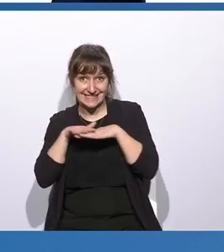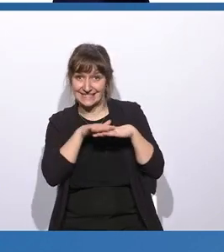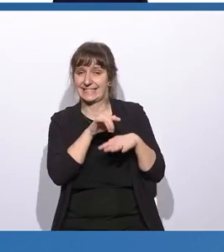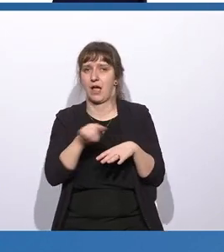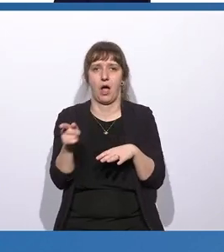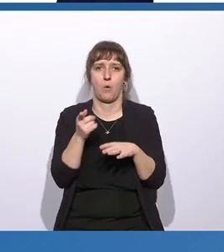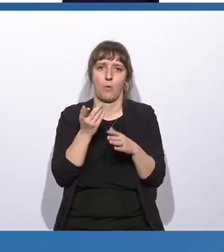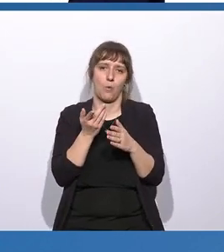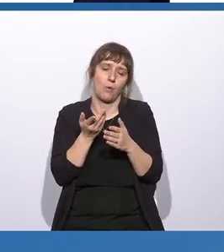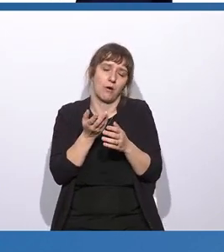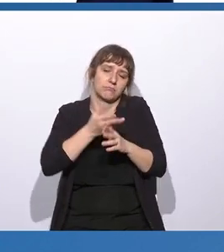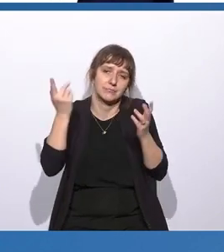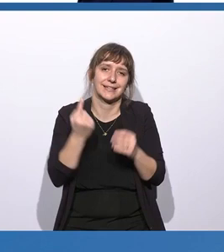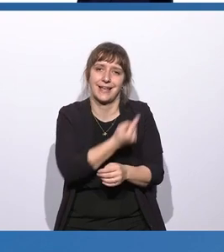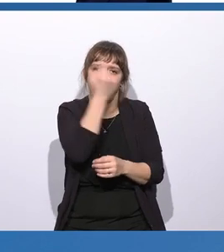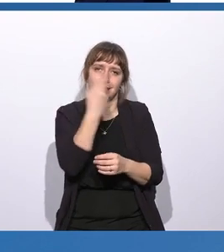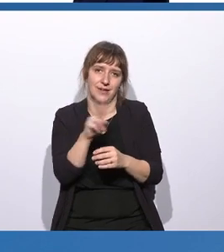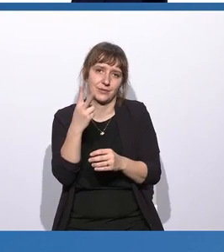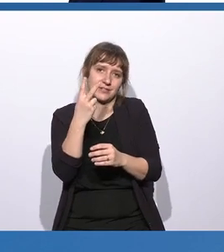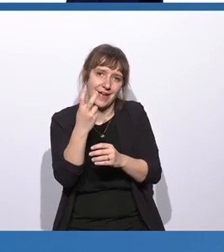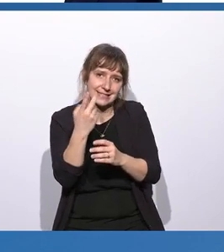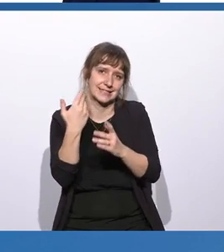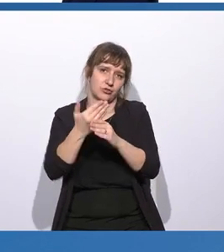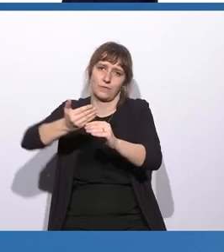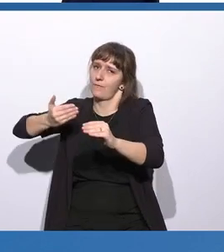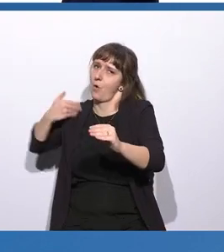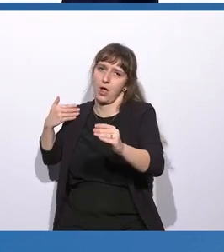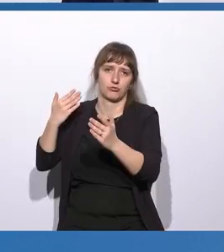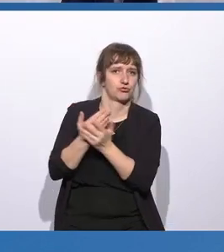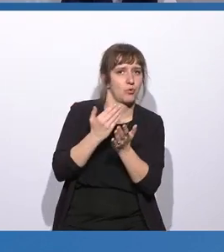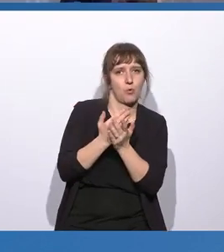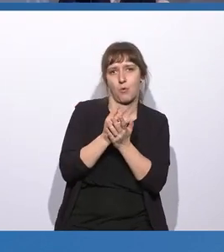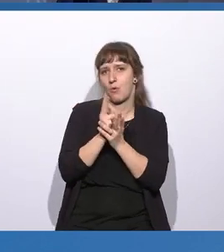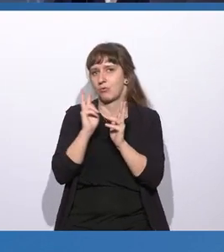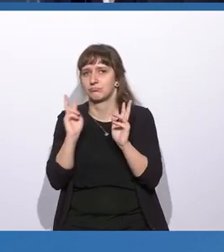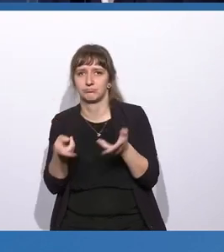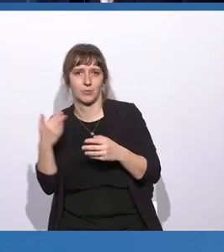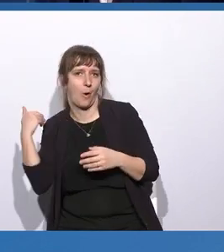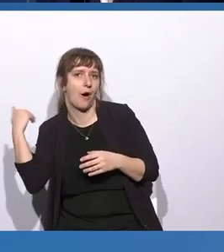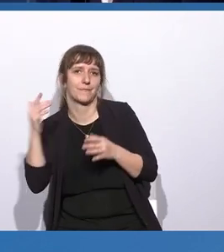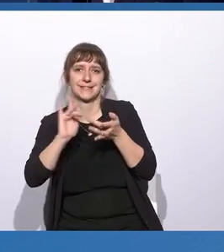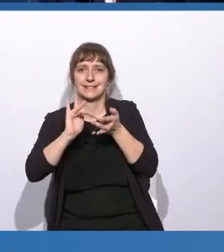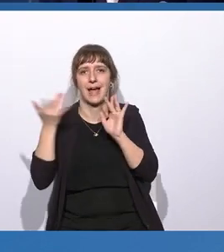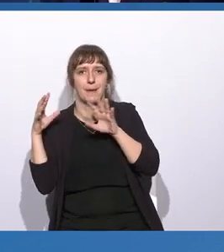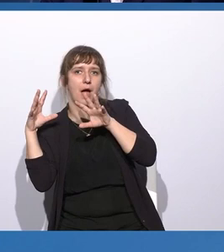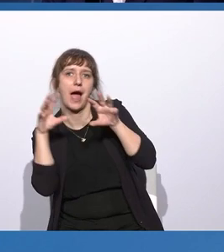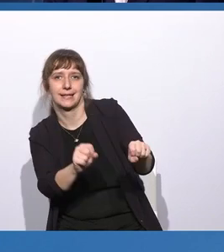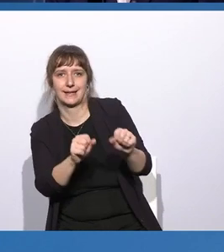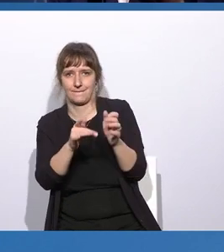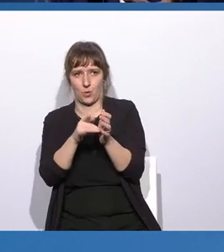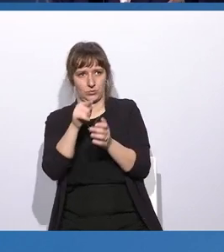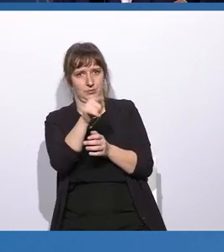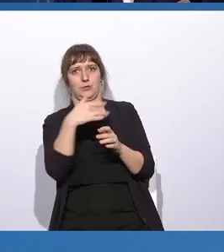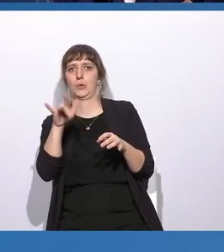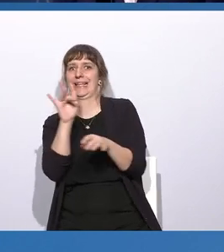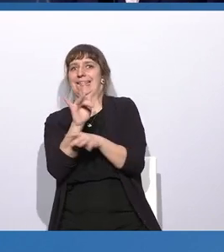auch schon vor dem Jahr 2022 immer ein Magnet für Cyberangriffe und Attacken gewesen, weil sie eben so eine relevante,